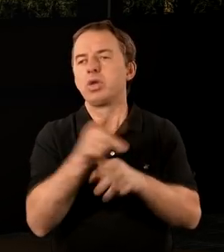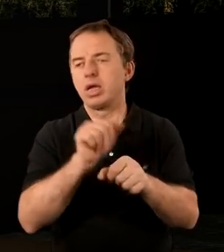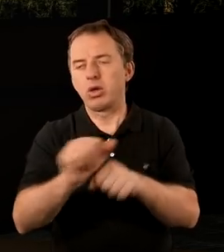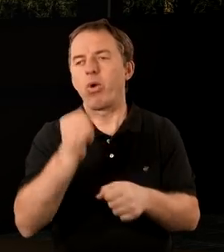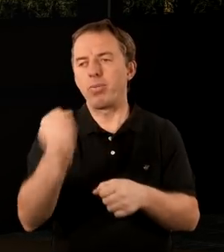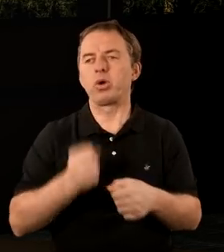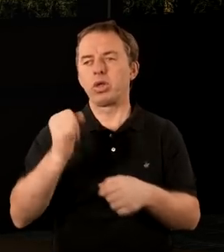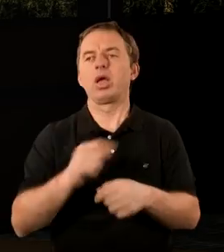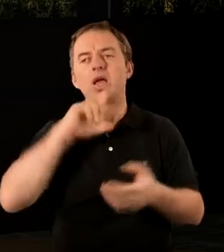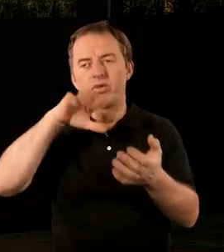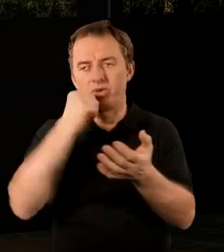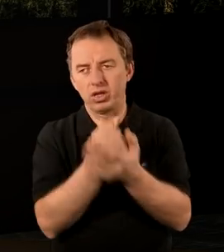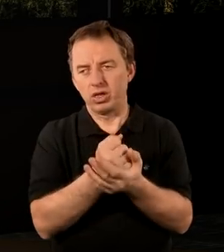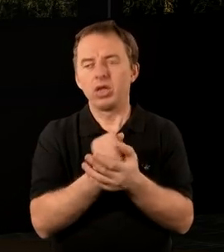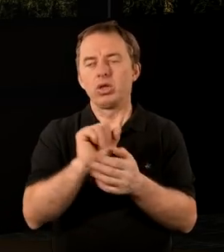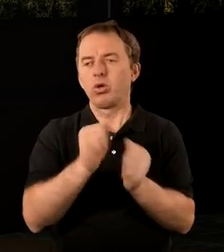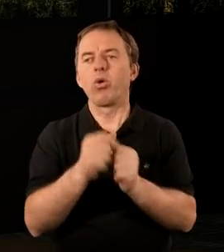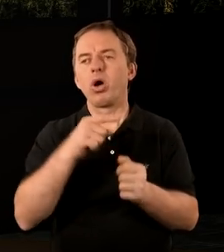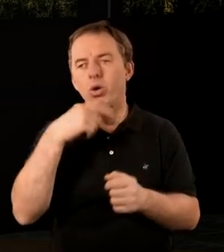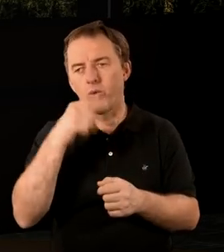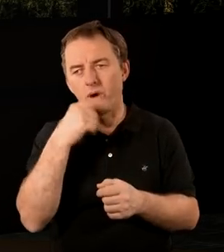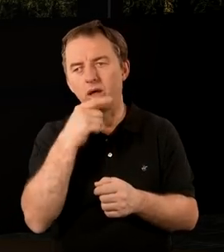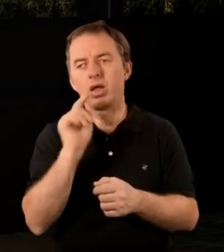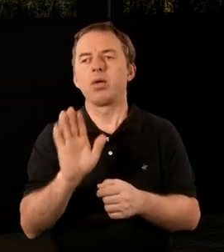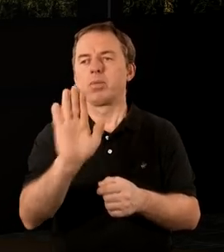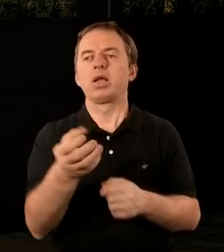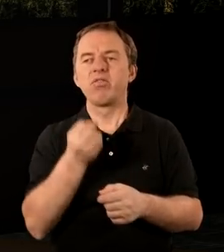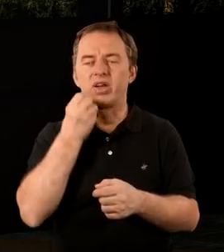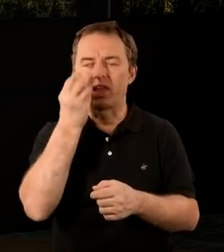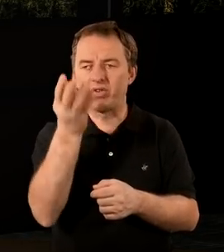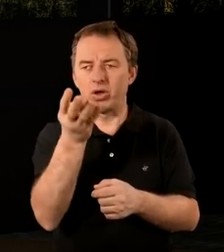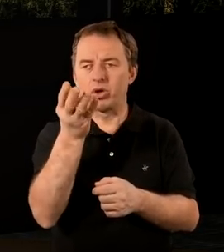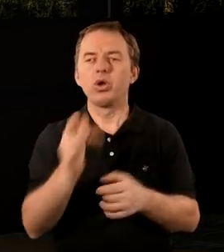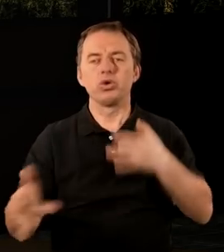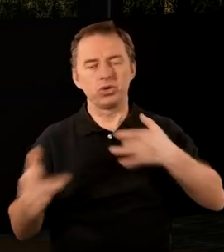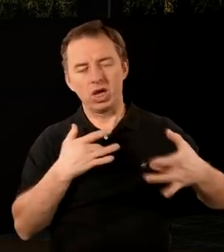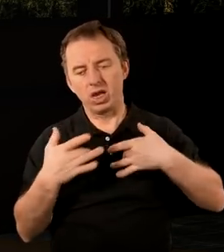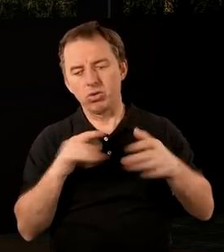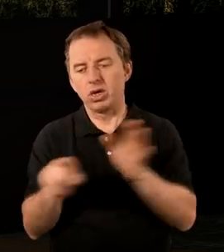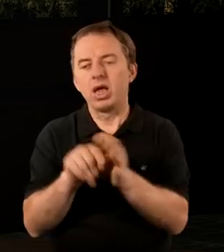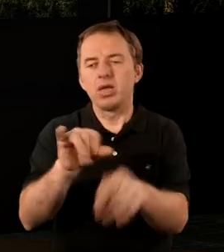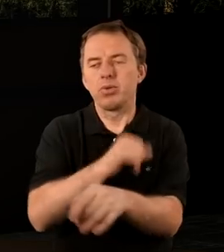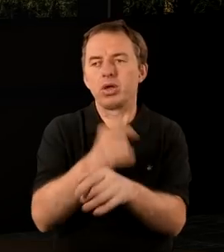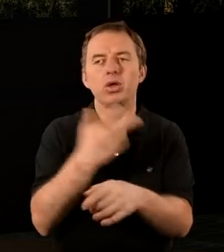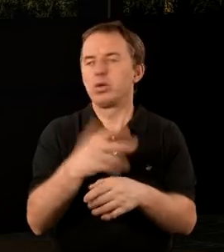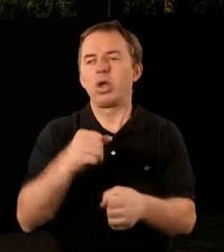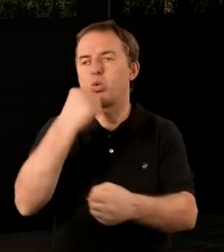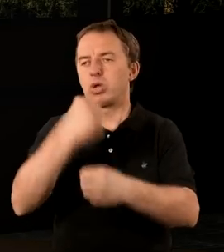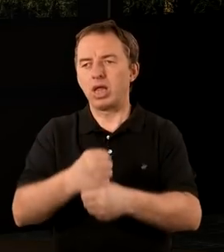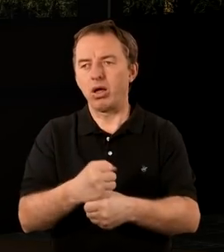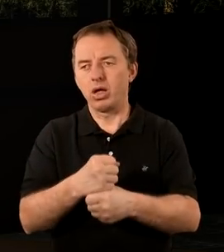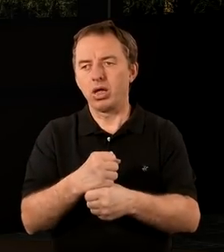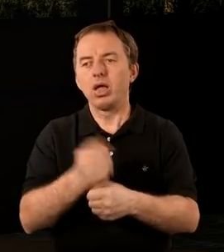a nimi nie są i stwierdziłeś, że są kłamcami. Masz też wytrwałość i cierpiałeś dla imienia mego, a nie